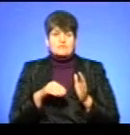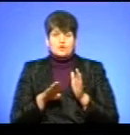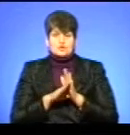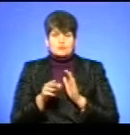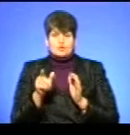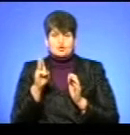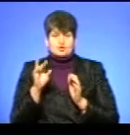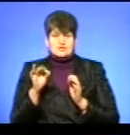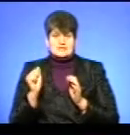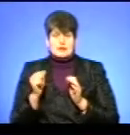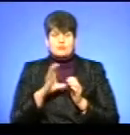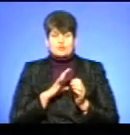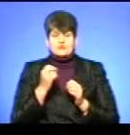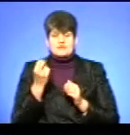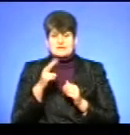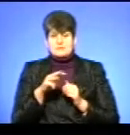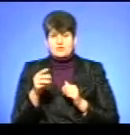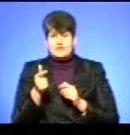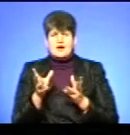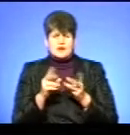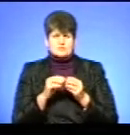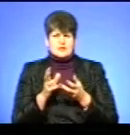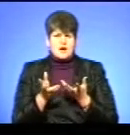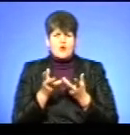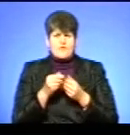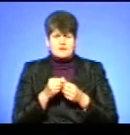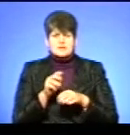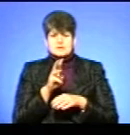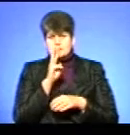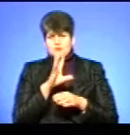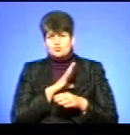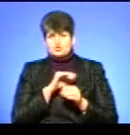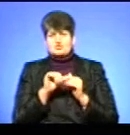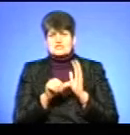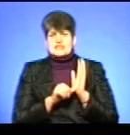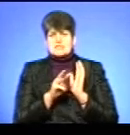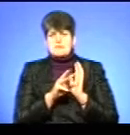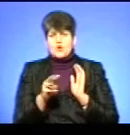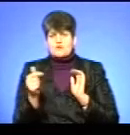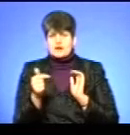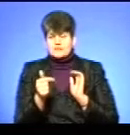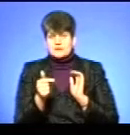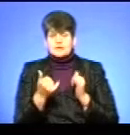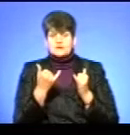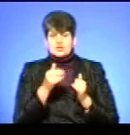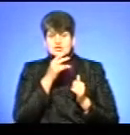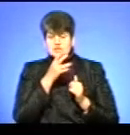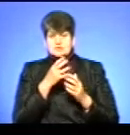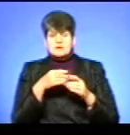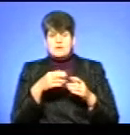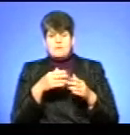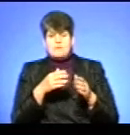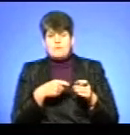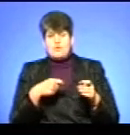майже 11 мільйонів гривень, а разом із нарахуваннями на заробітну плату це було близько 16 мільйонів. На даний час прийшло ще трохи